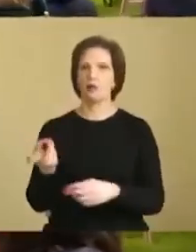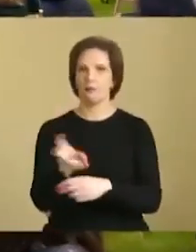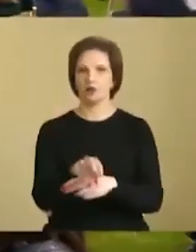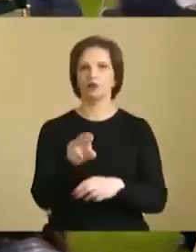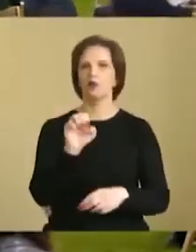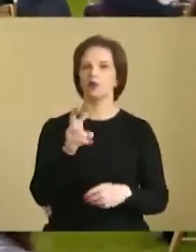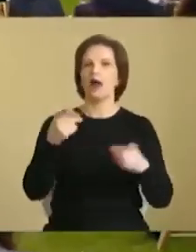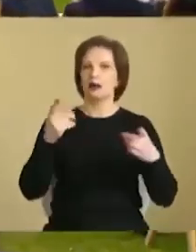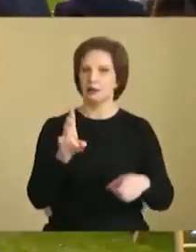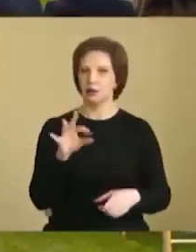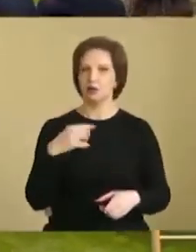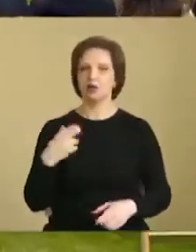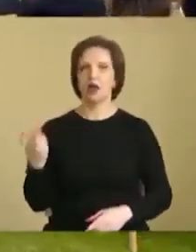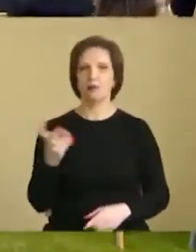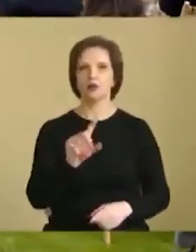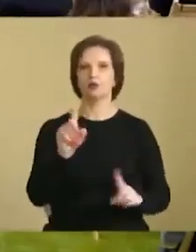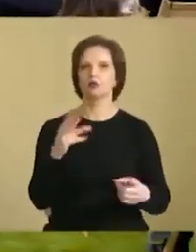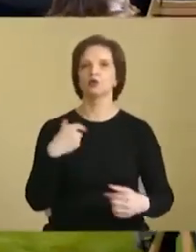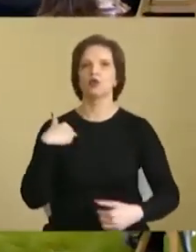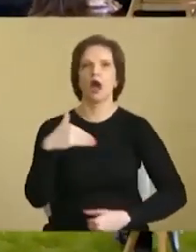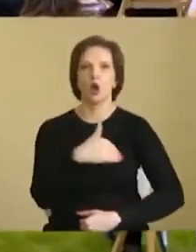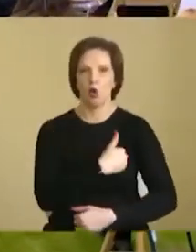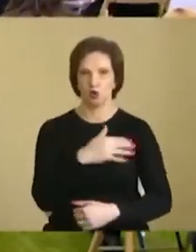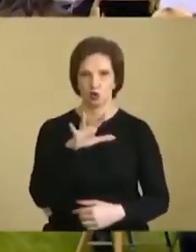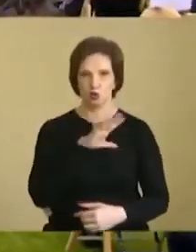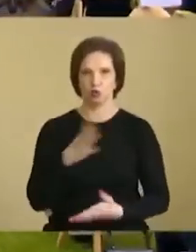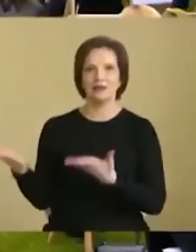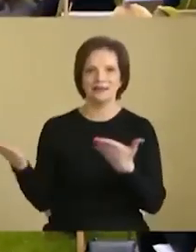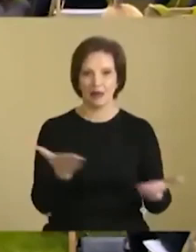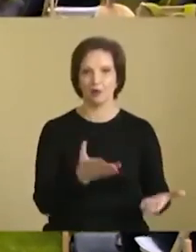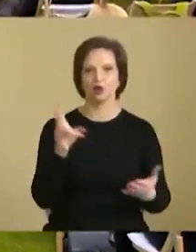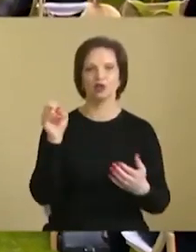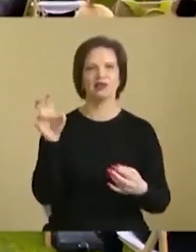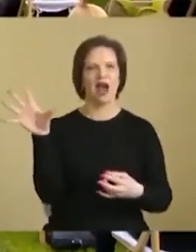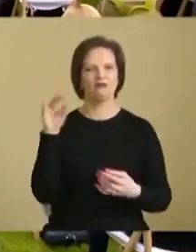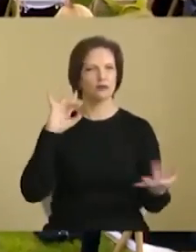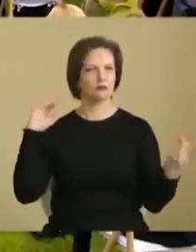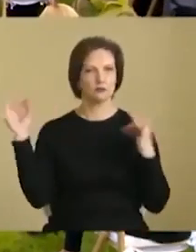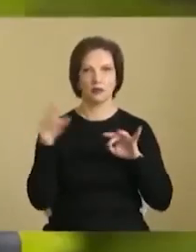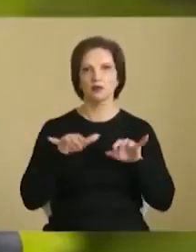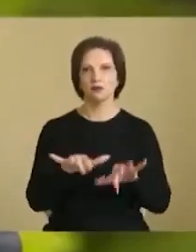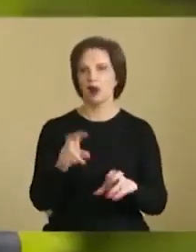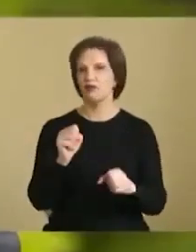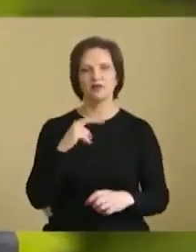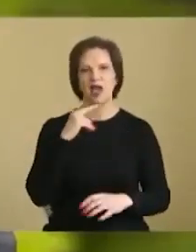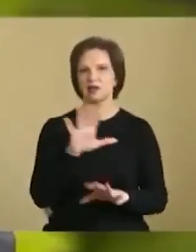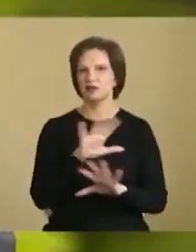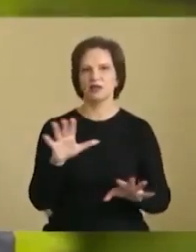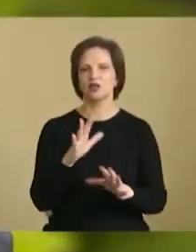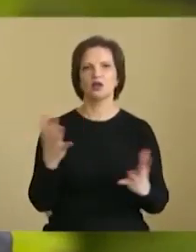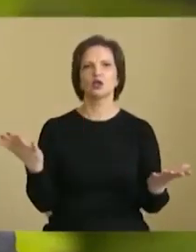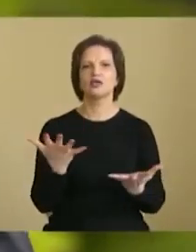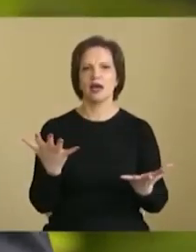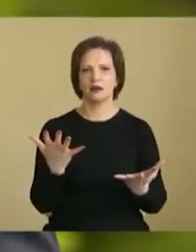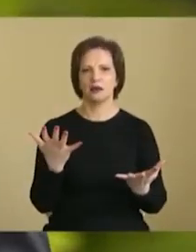Так, дійсно, я прийшов, тому що я хочу бути запрошений на всі гучні справи. Незважаючи, які резонансні